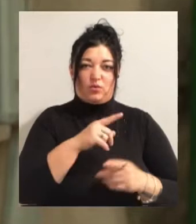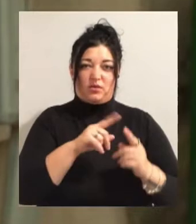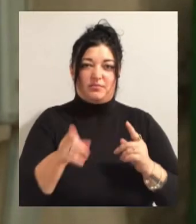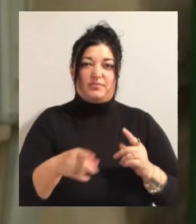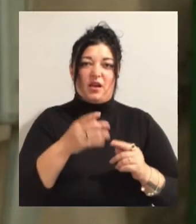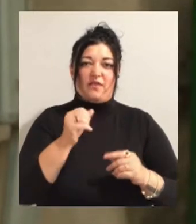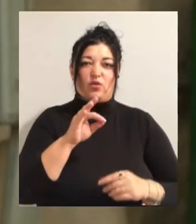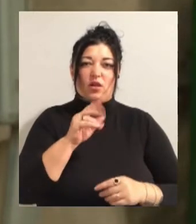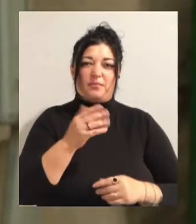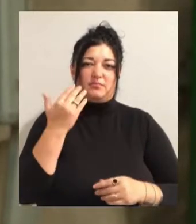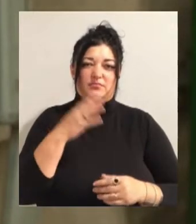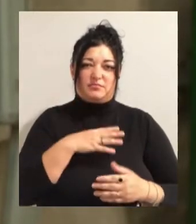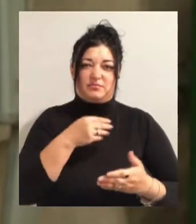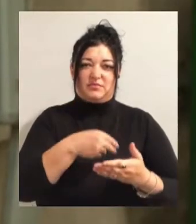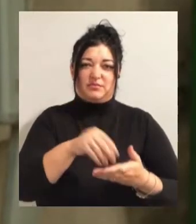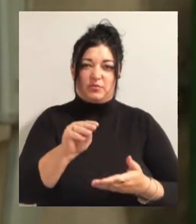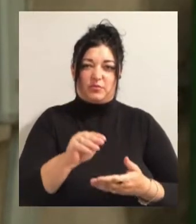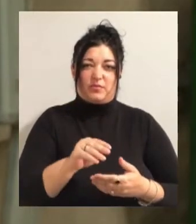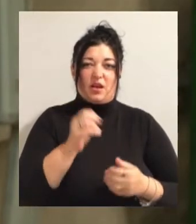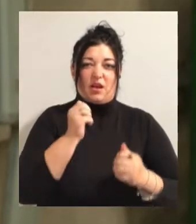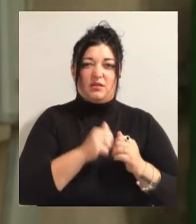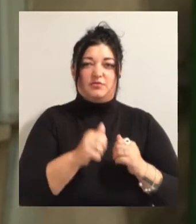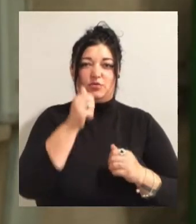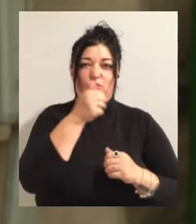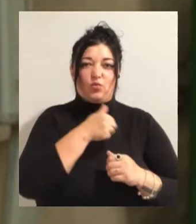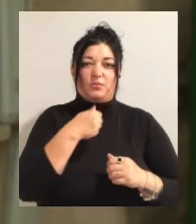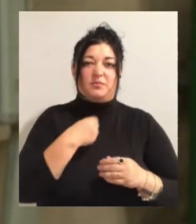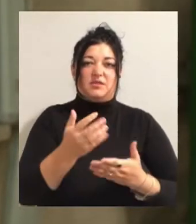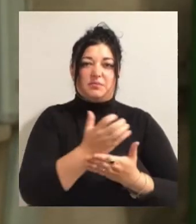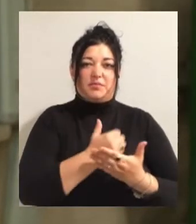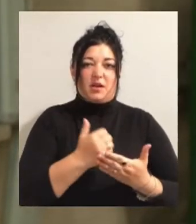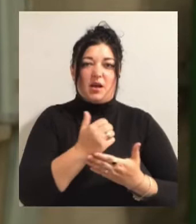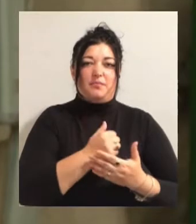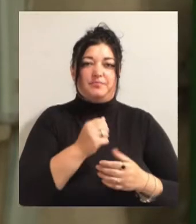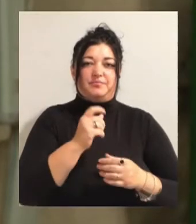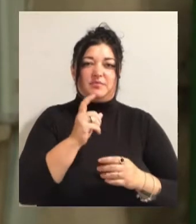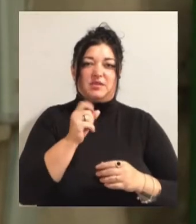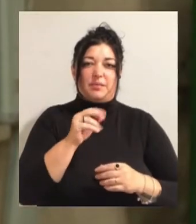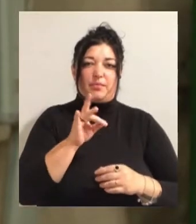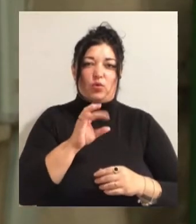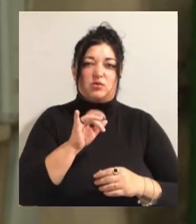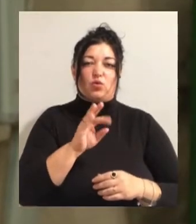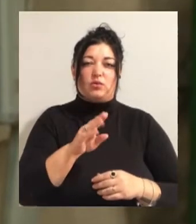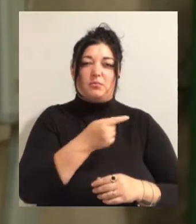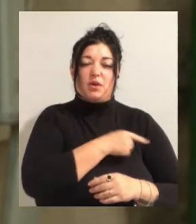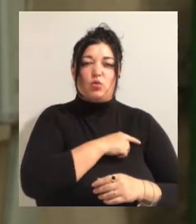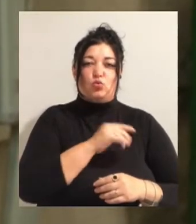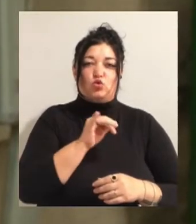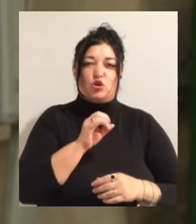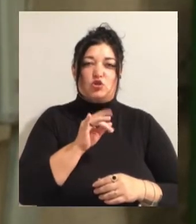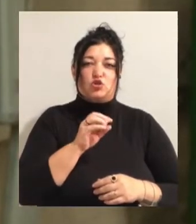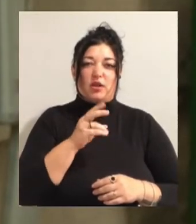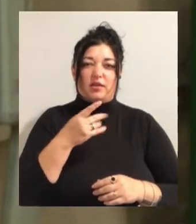оборудовання. І кожен рік ми збираємо запроси від медучріження дітських, в чому вони нуждаються.